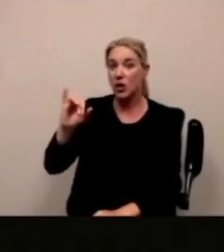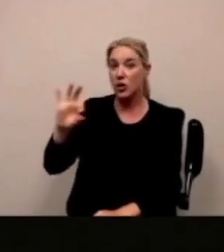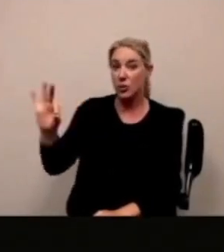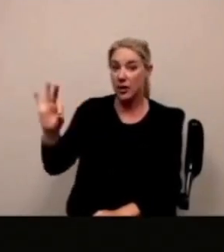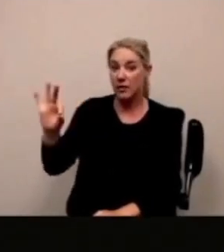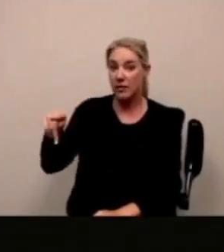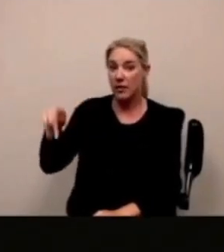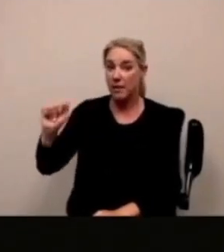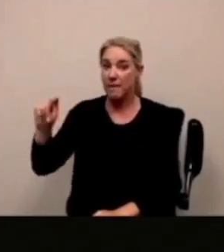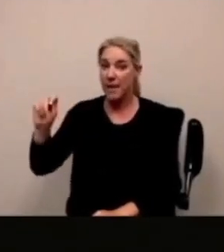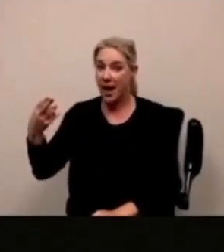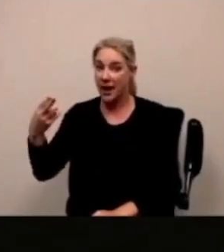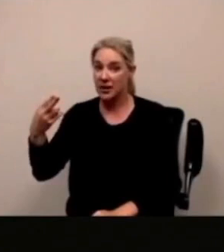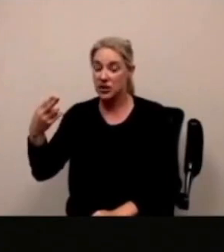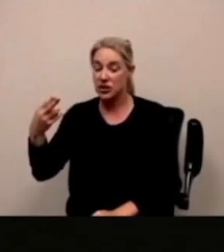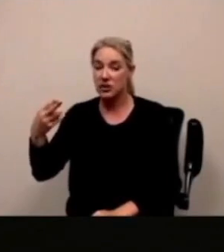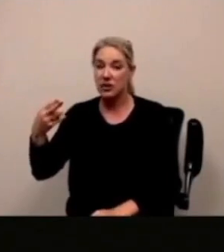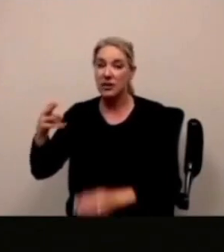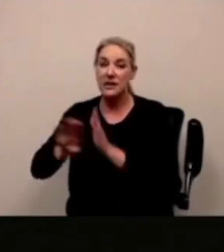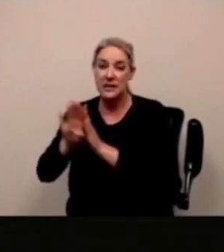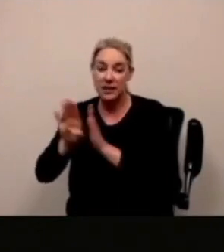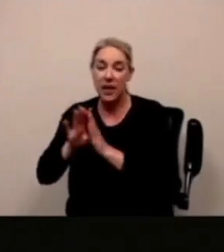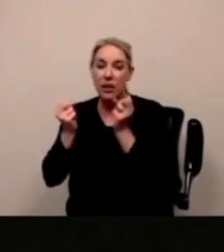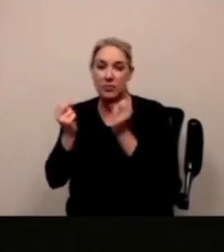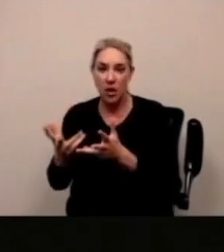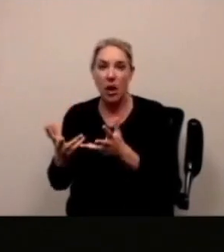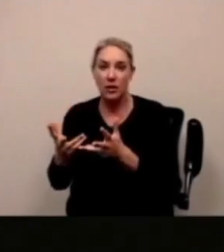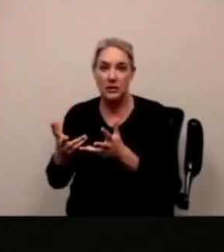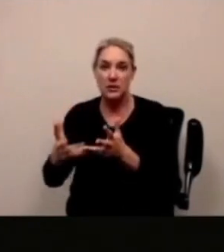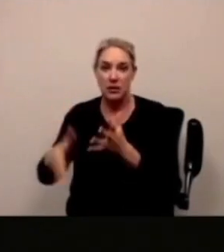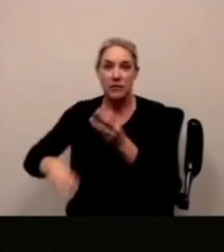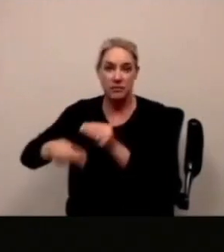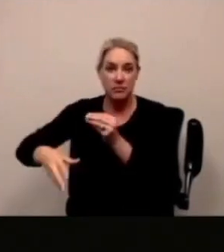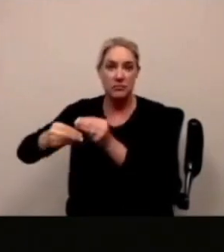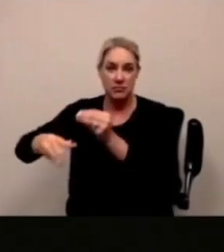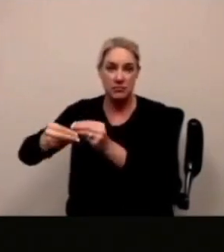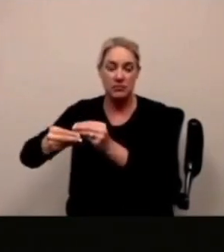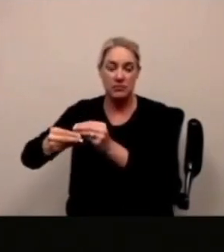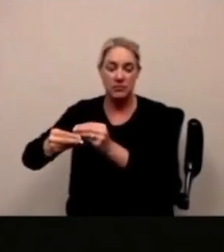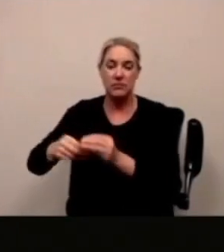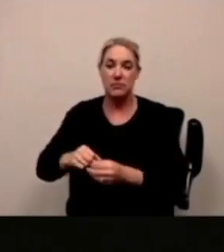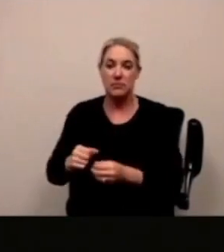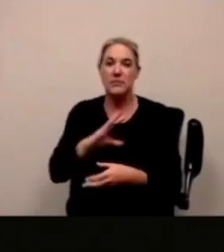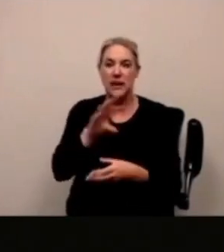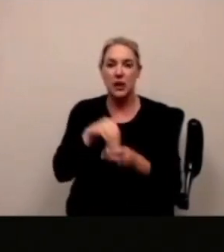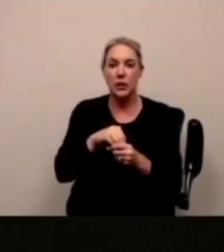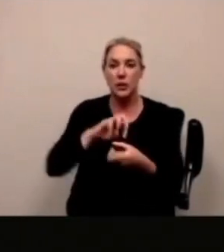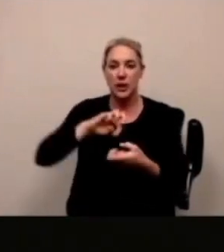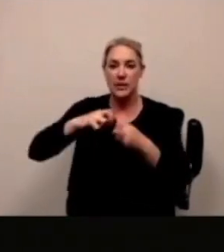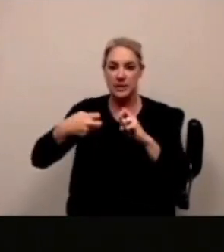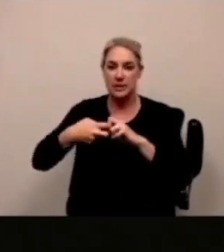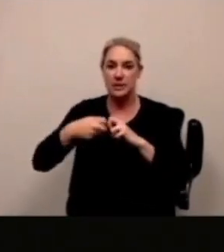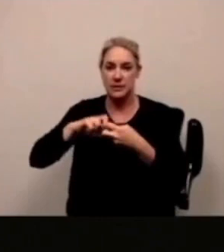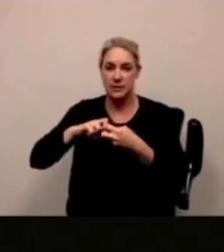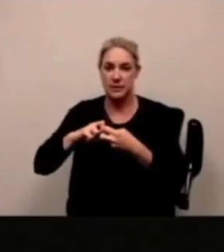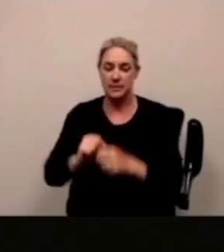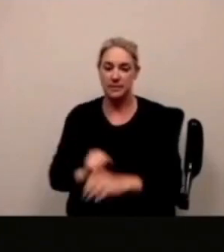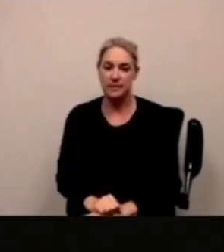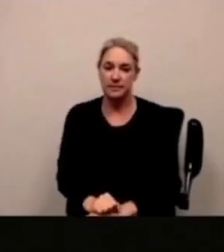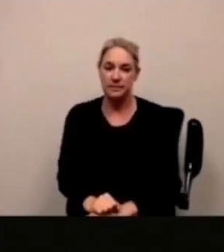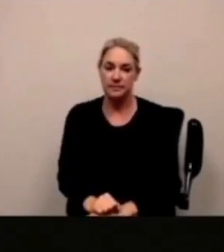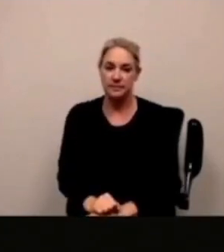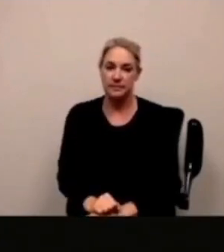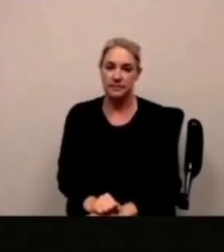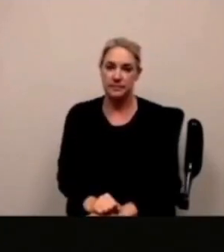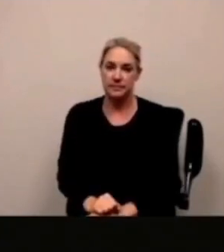scroll patch è una scratcher molto famosa che ha fatto molte buone contribuzioni nelle quali